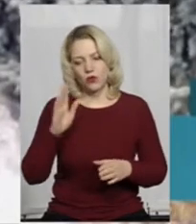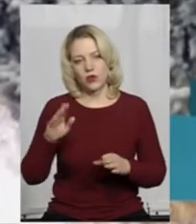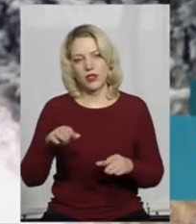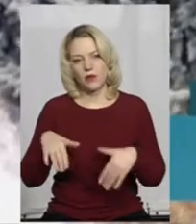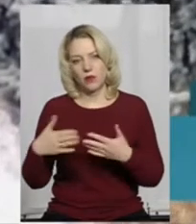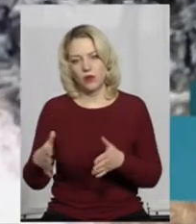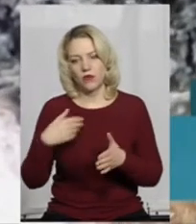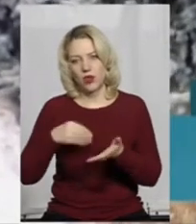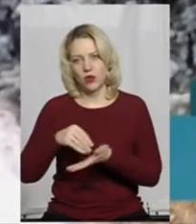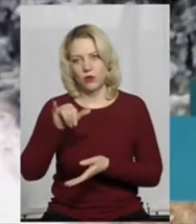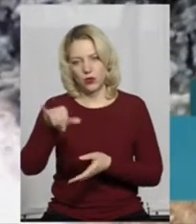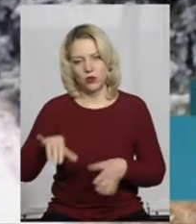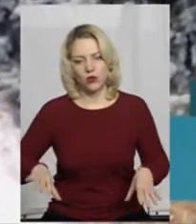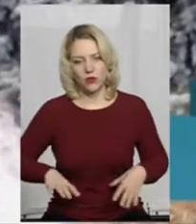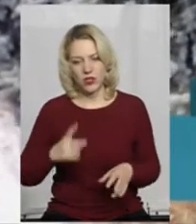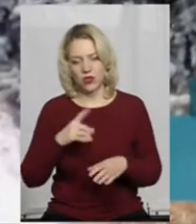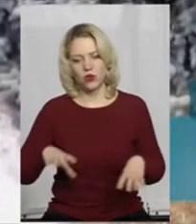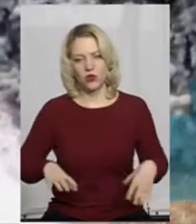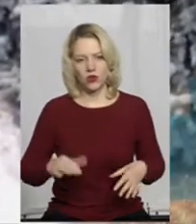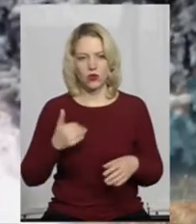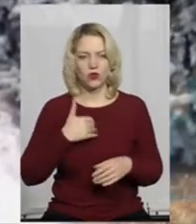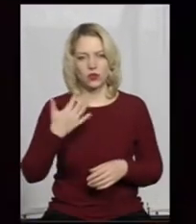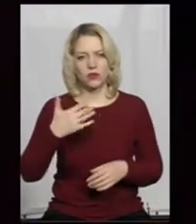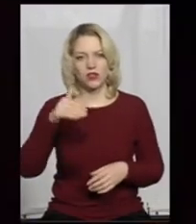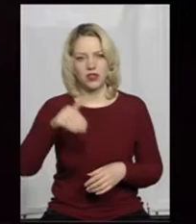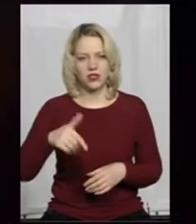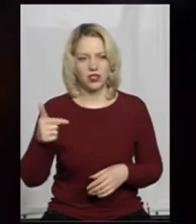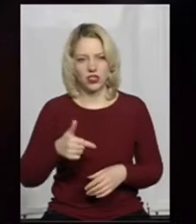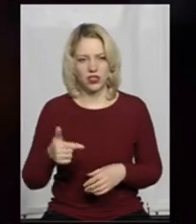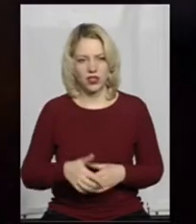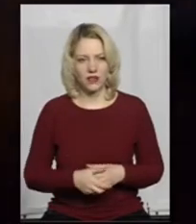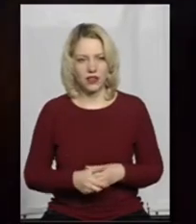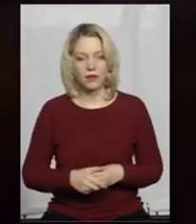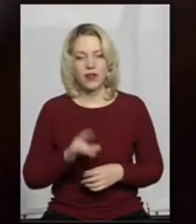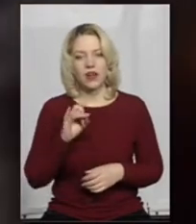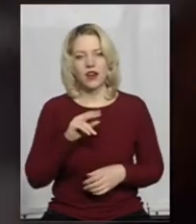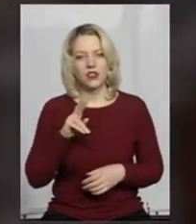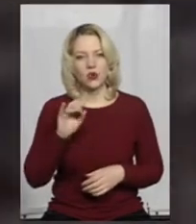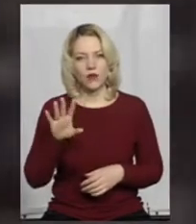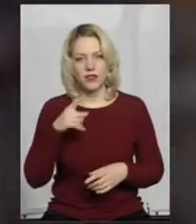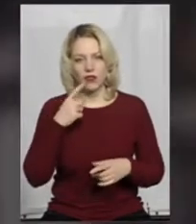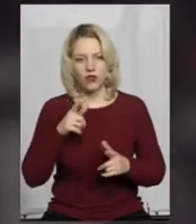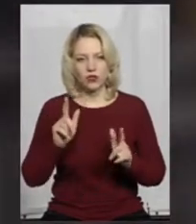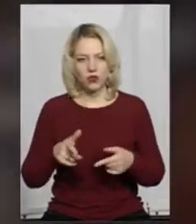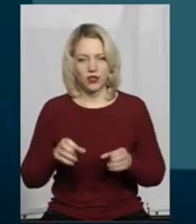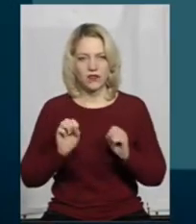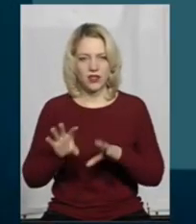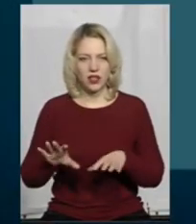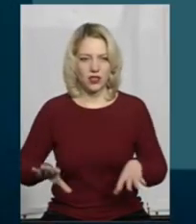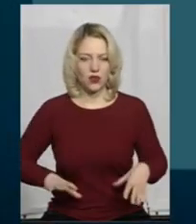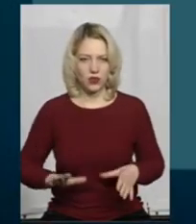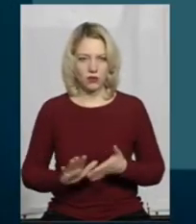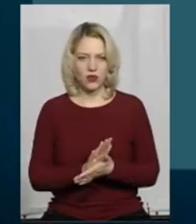цих тварин, він за одного коня сказав, що він хоче 50 тисяч гривень. Микола Райшковський повідомив, згоден віддати коней безкоштовно.